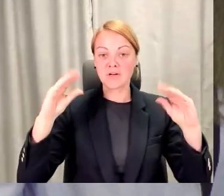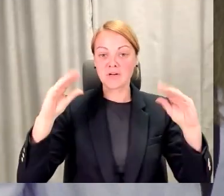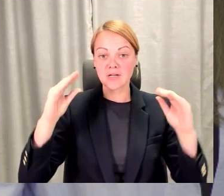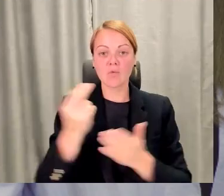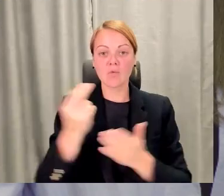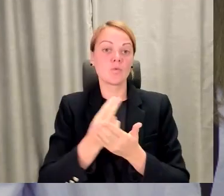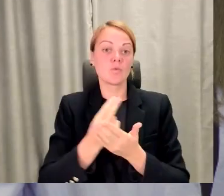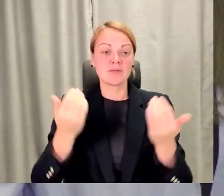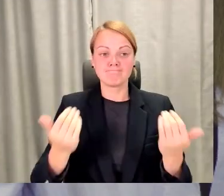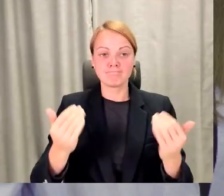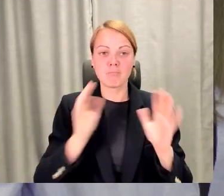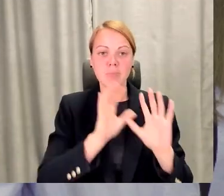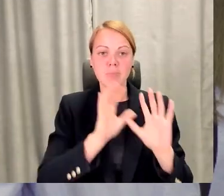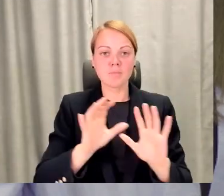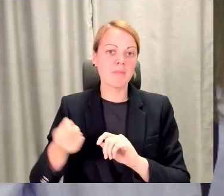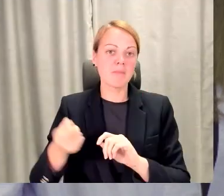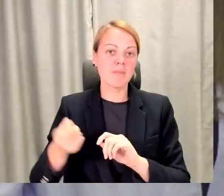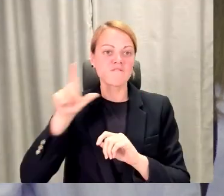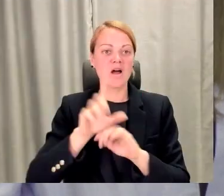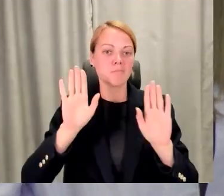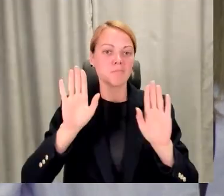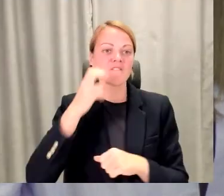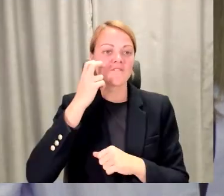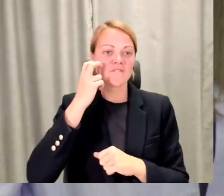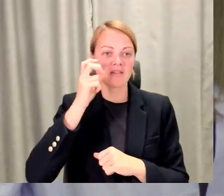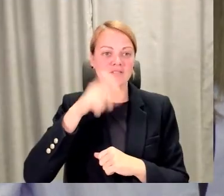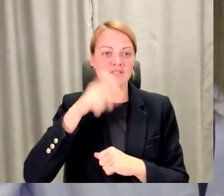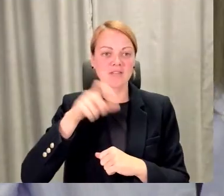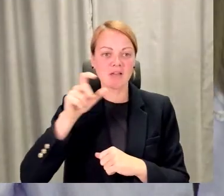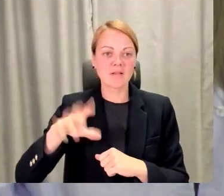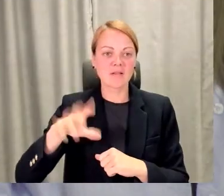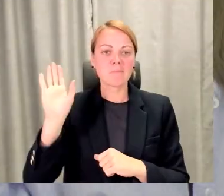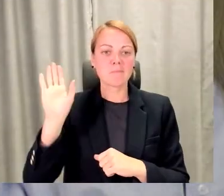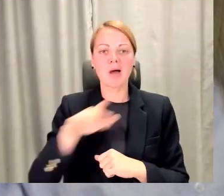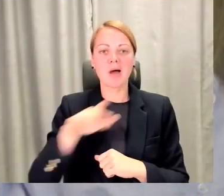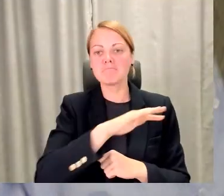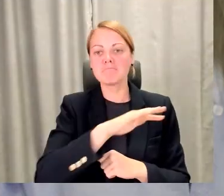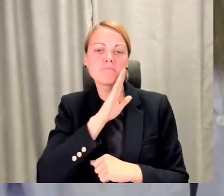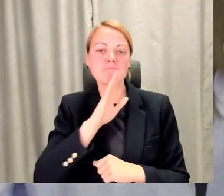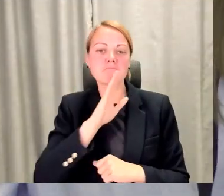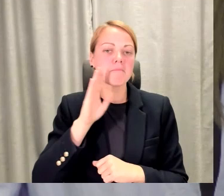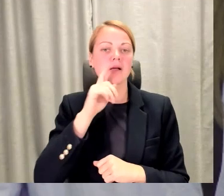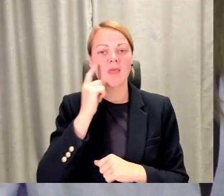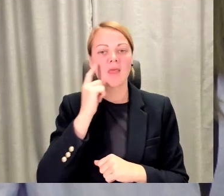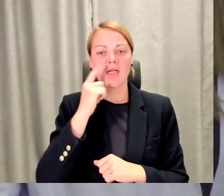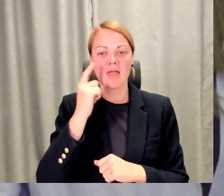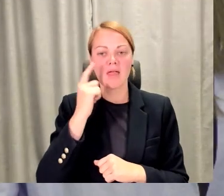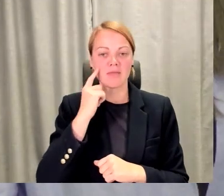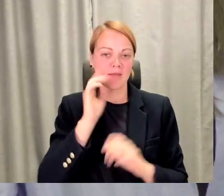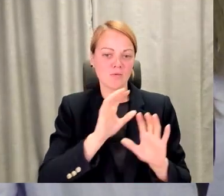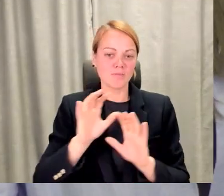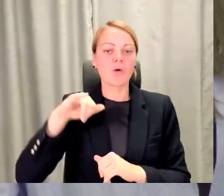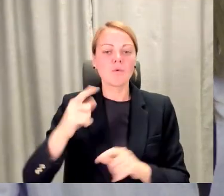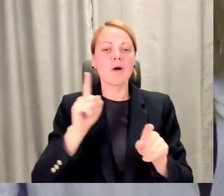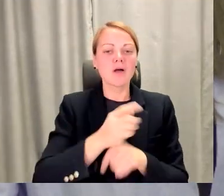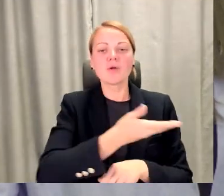proti par visiem bērnu, mamām un tētiem, jo arī jums ir jāmācās katru dienu un būs jāmācās katru dienu.